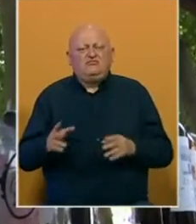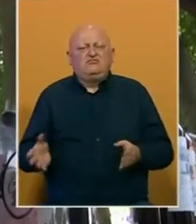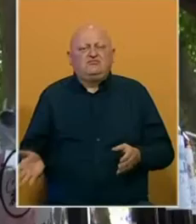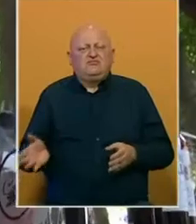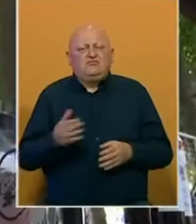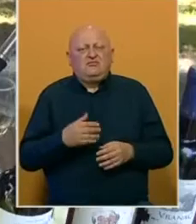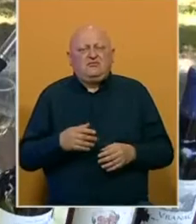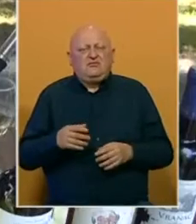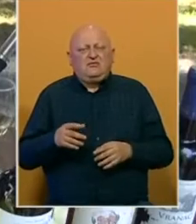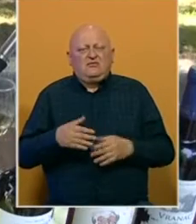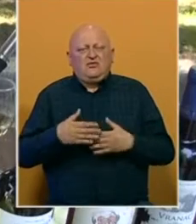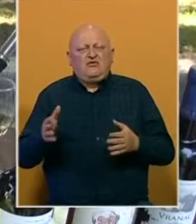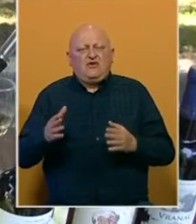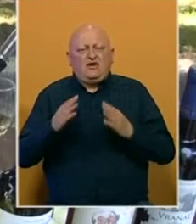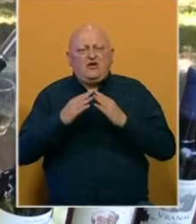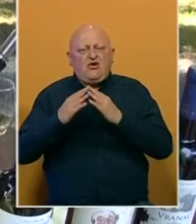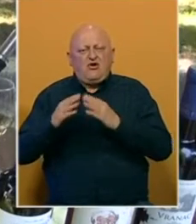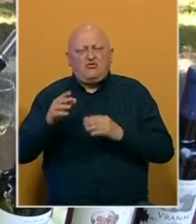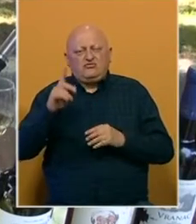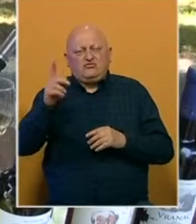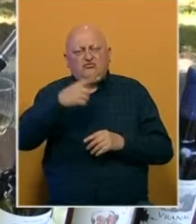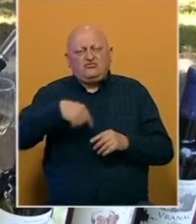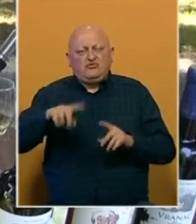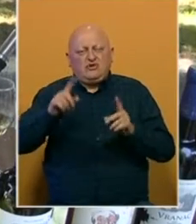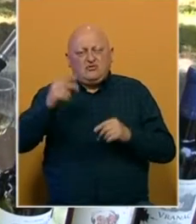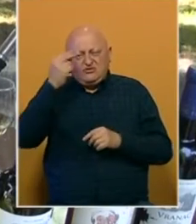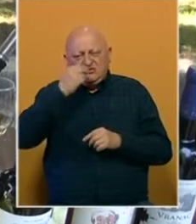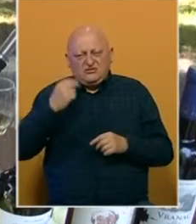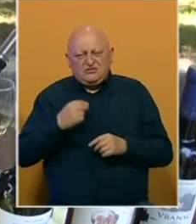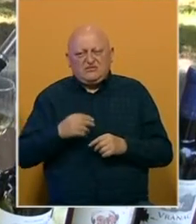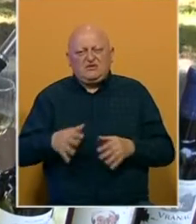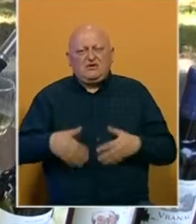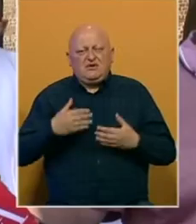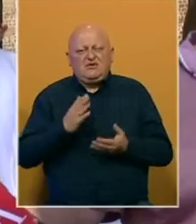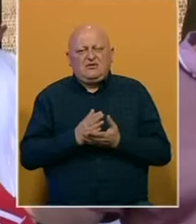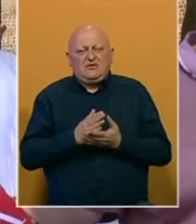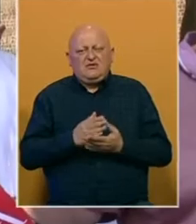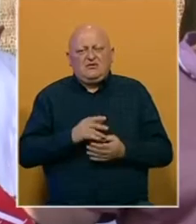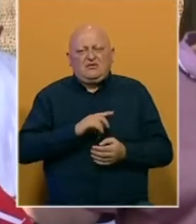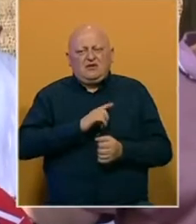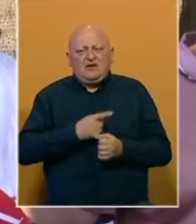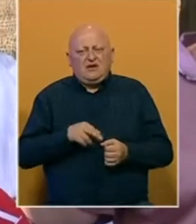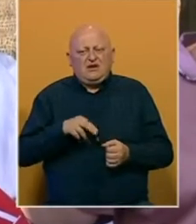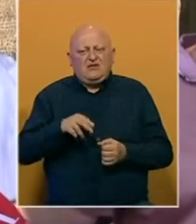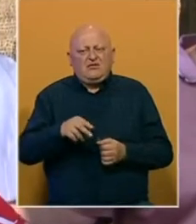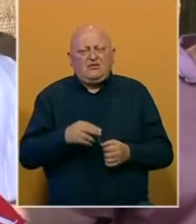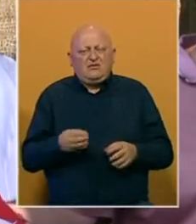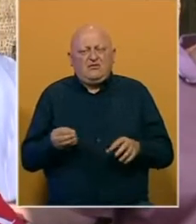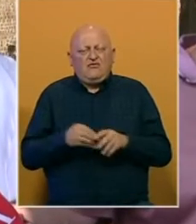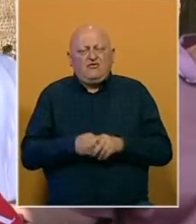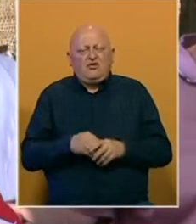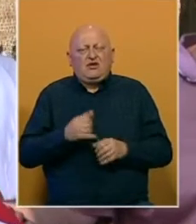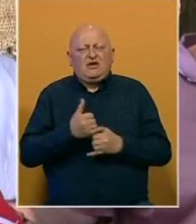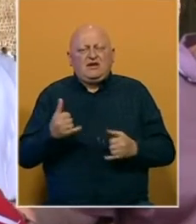je otvaranje sličnih objekata u drugim dijelom Republike Srpske. Raduje činjenica da postoje hrabi iz koracije, Agrarnog fonda i grada